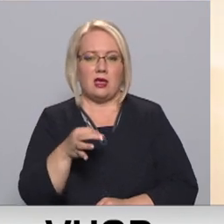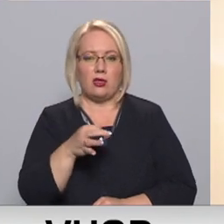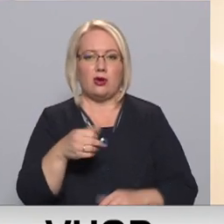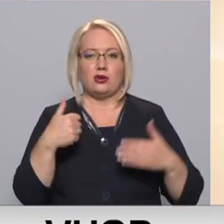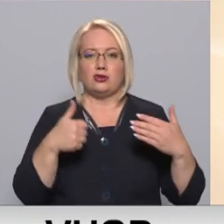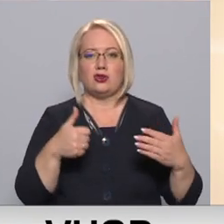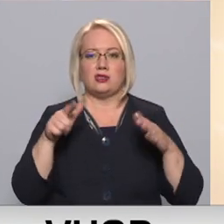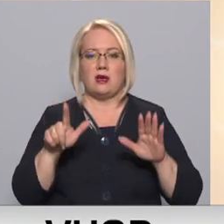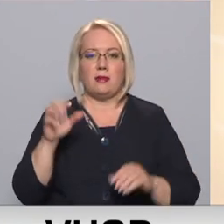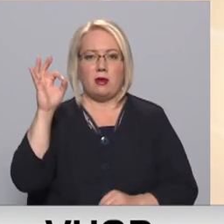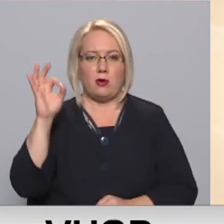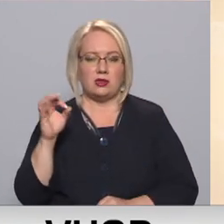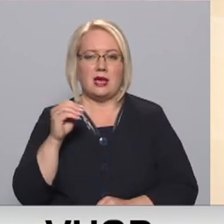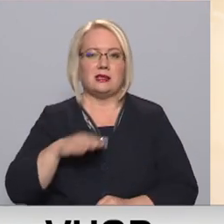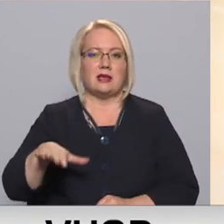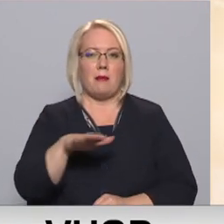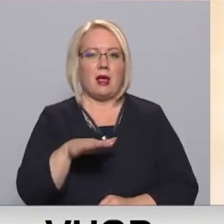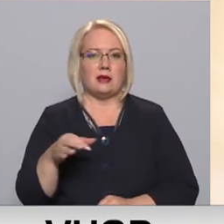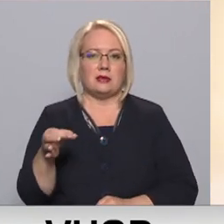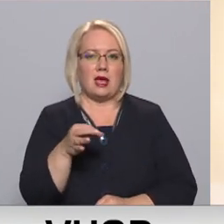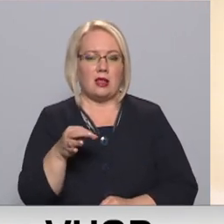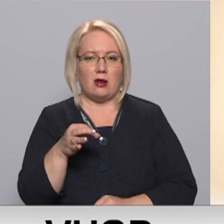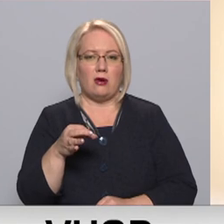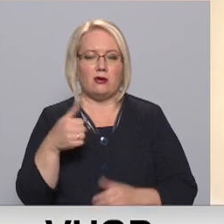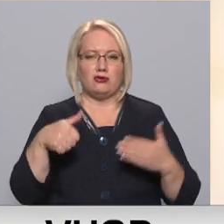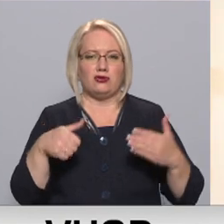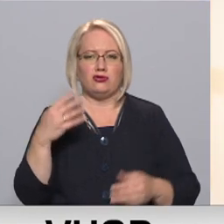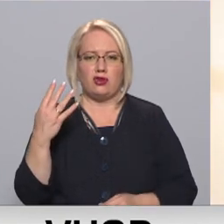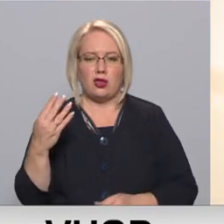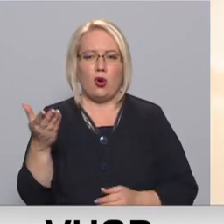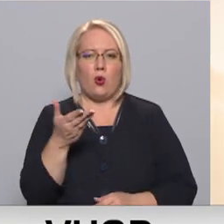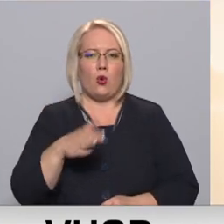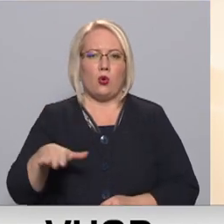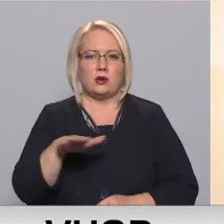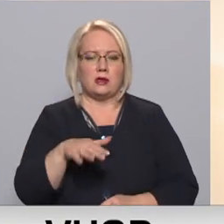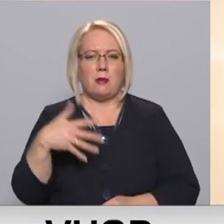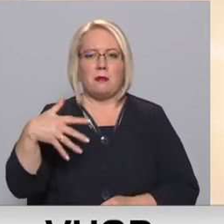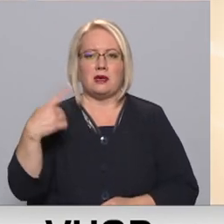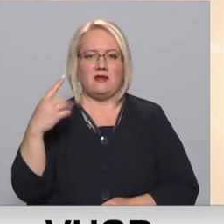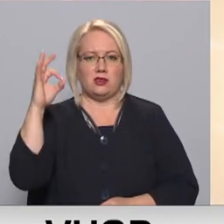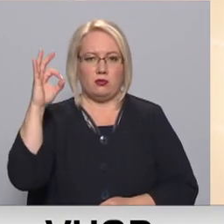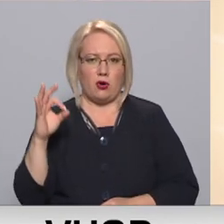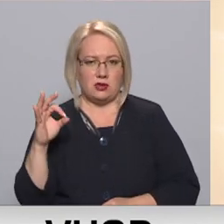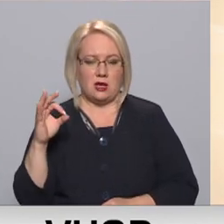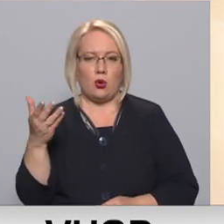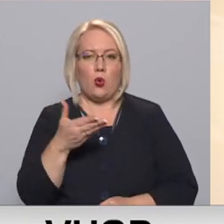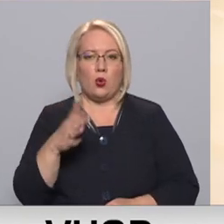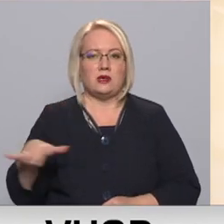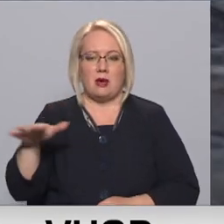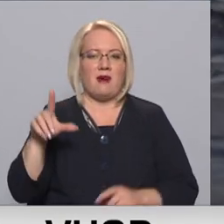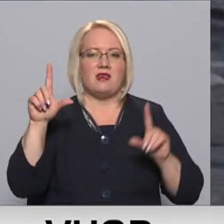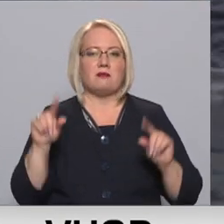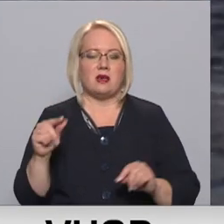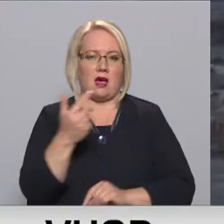67%, Zemgales reģionu brigādē 64%, Kurzemes reģionu brigādē 53%, Kurzemē ir vismazāk pūsi